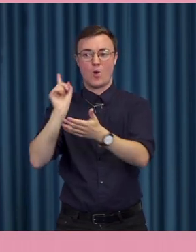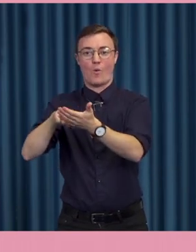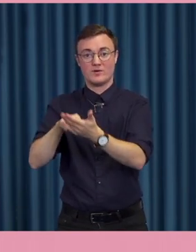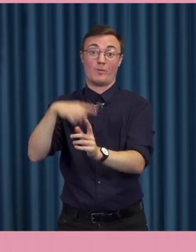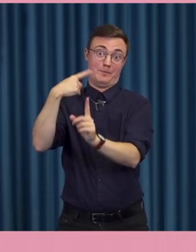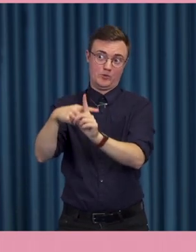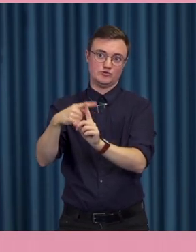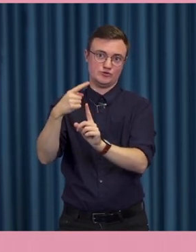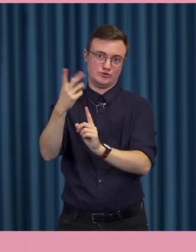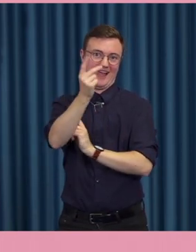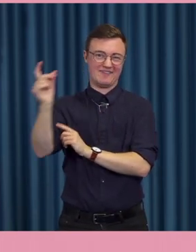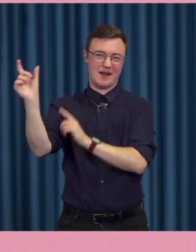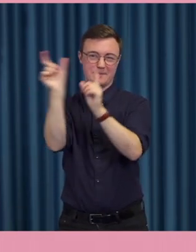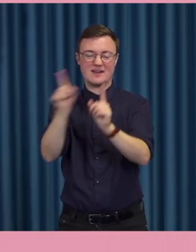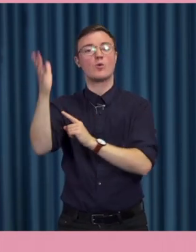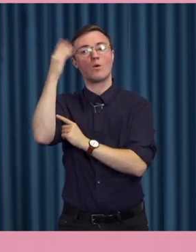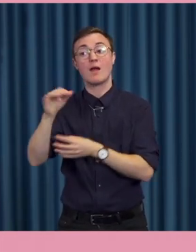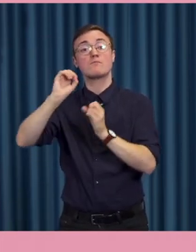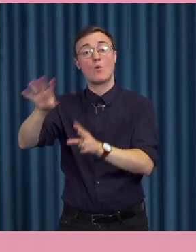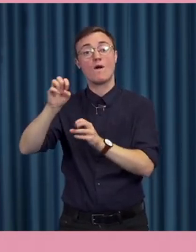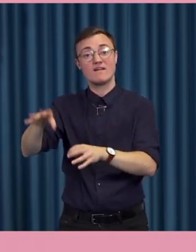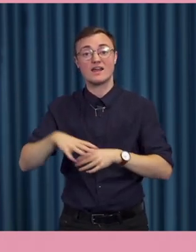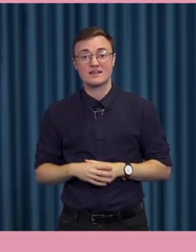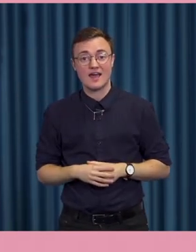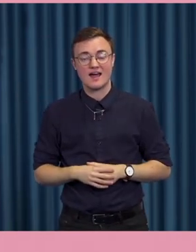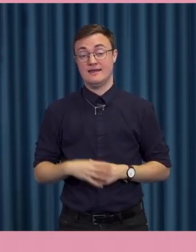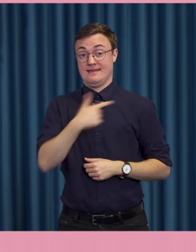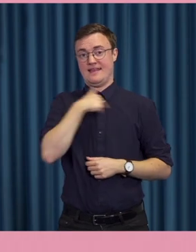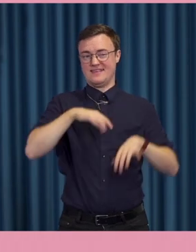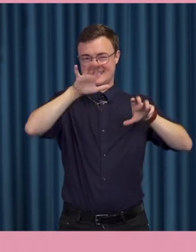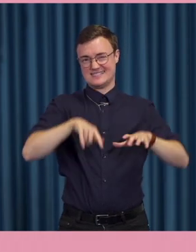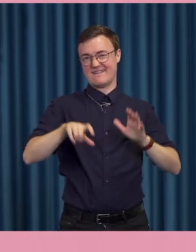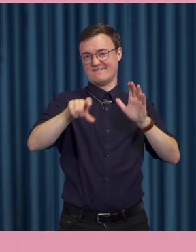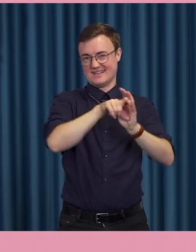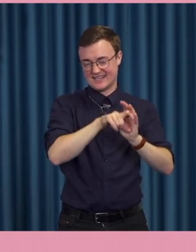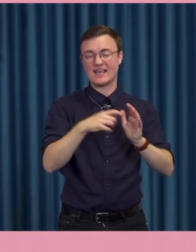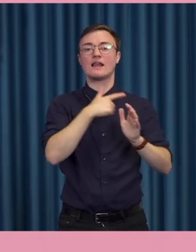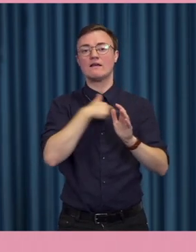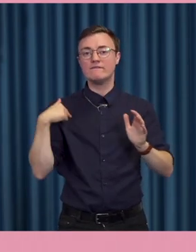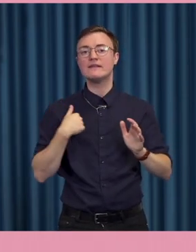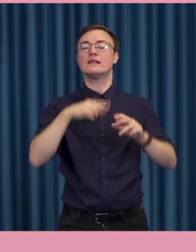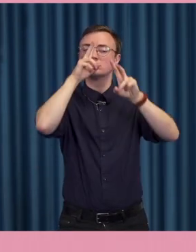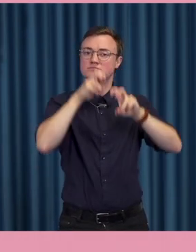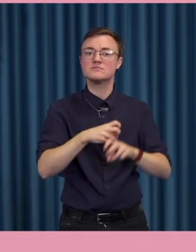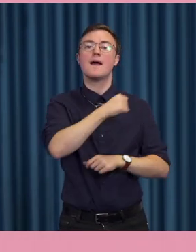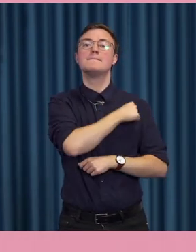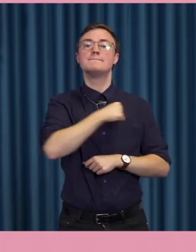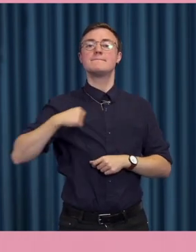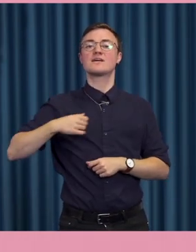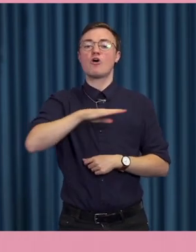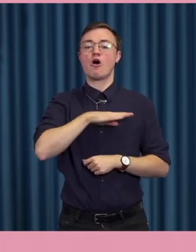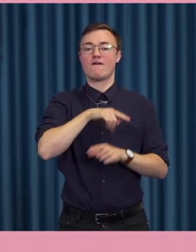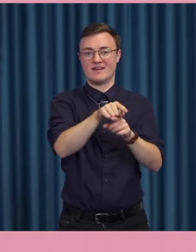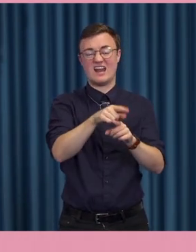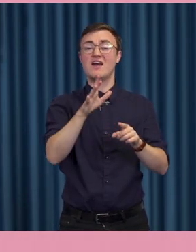påverkas. Och det som vi valde att titta på när vi skrev det var att titta på makthavare. För det finns faktiskt inte så himla